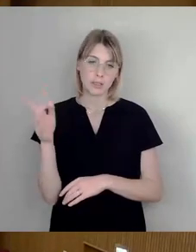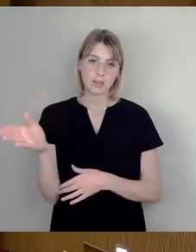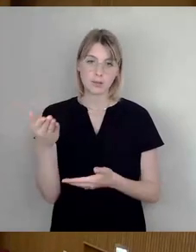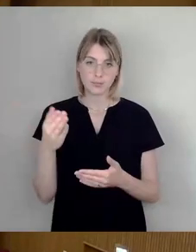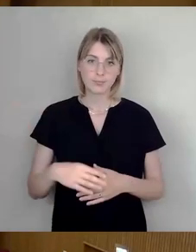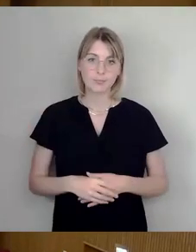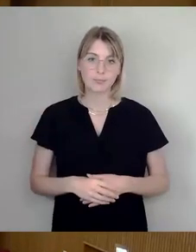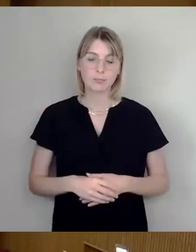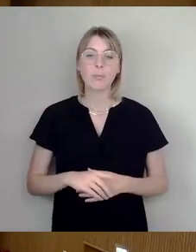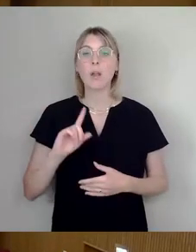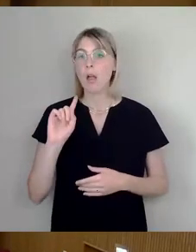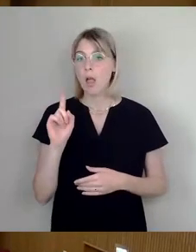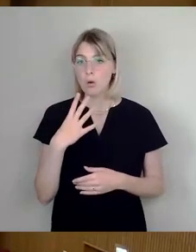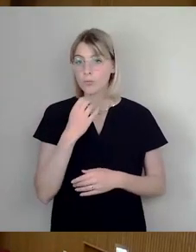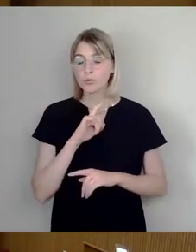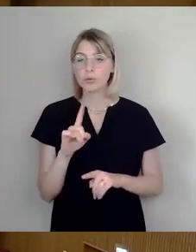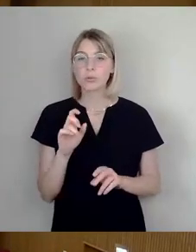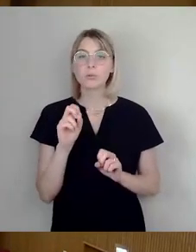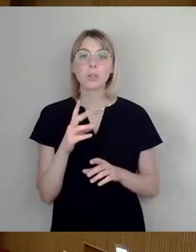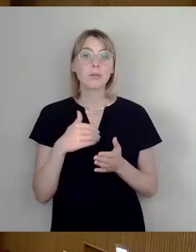verzichtet auch, weitere Redner